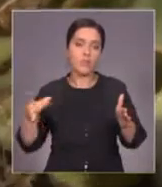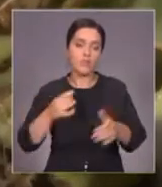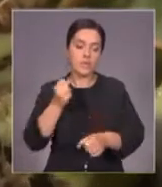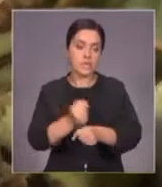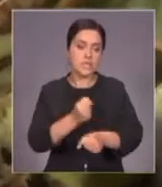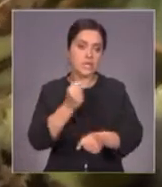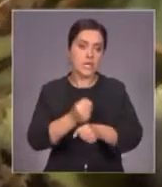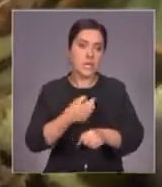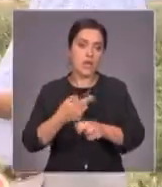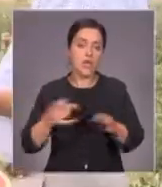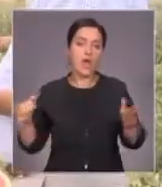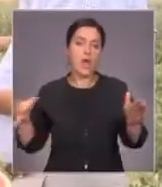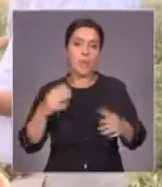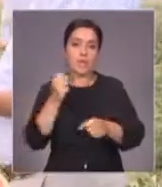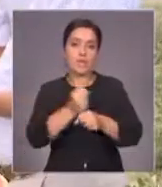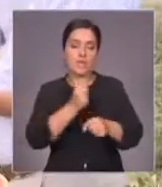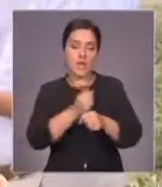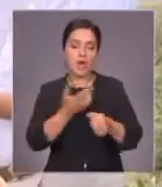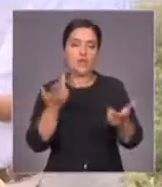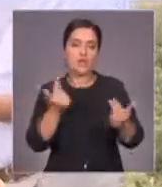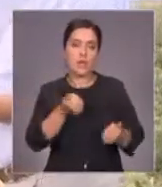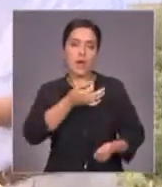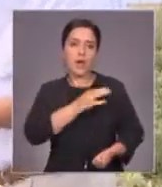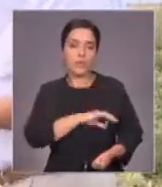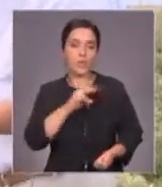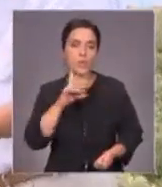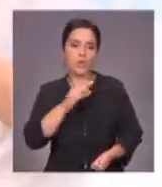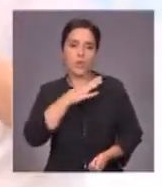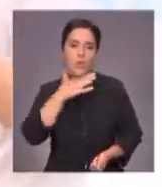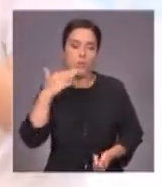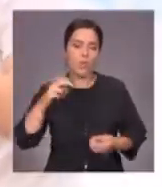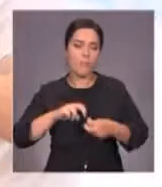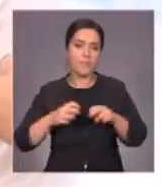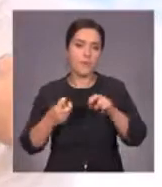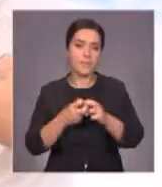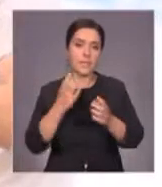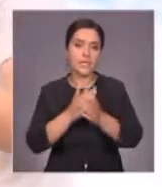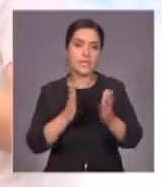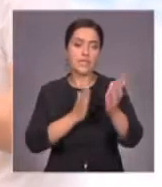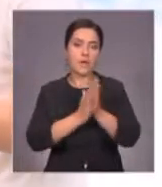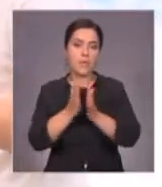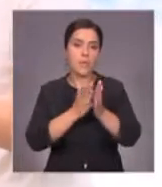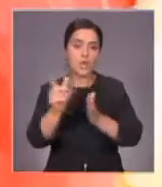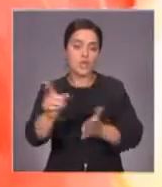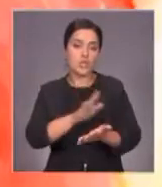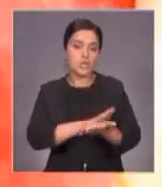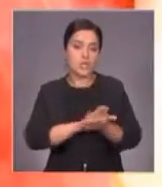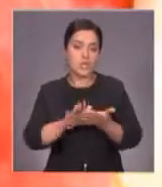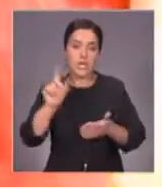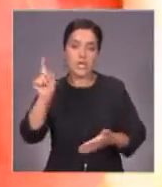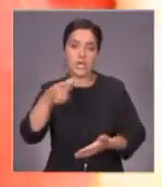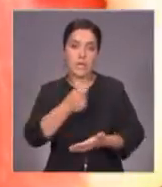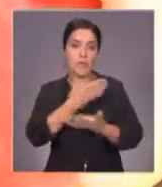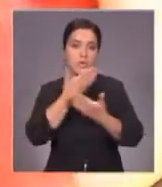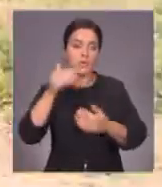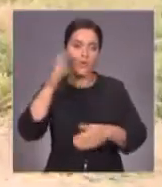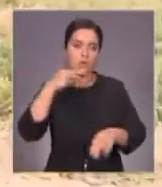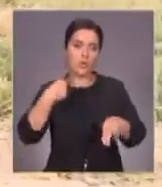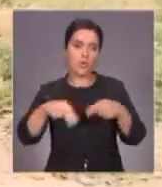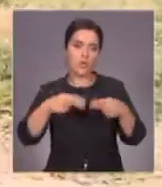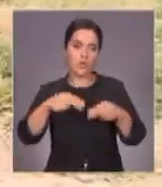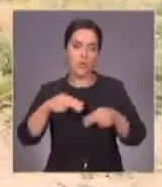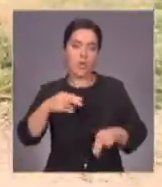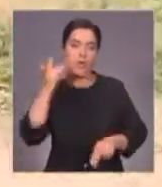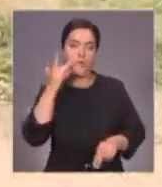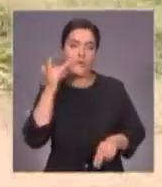Бахчеводство – дело прибыльное, но хлопотное, признается глава хозяйства. Выращенная без нитратов продукция пользуется спросом. К тому же своими